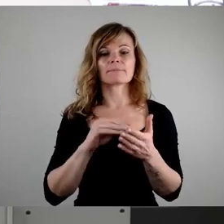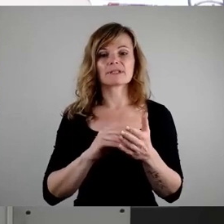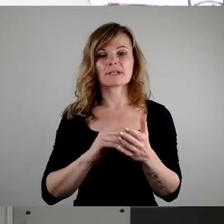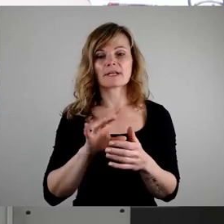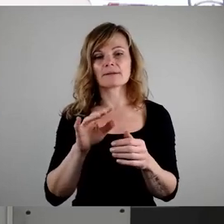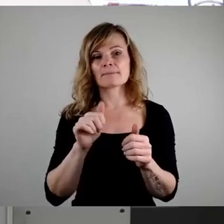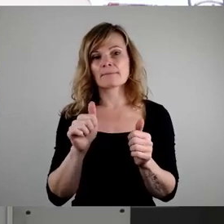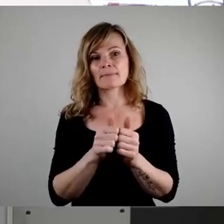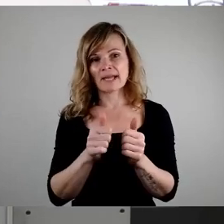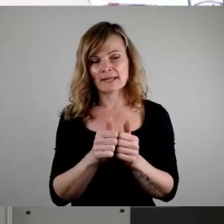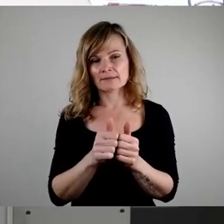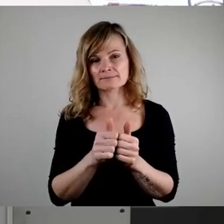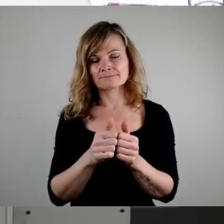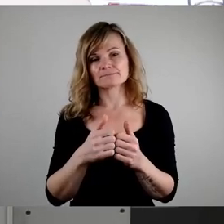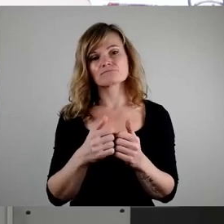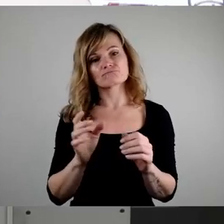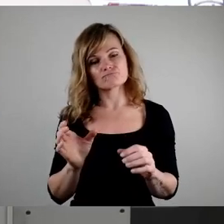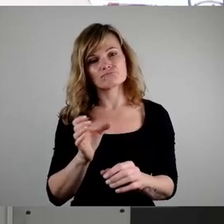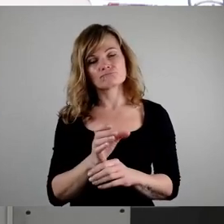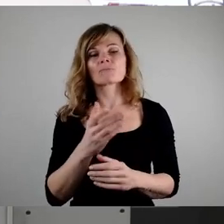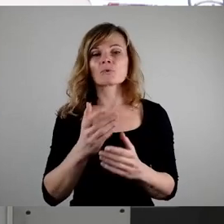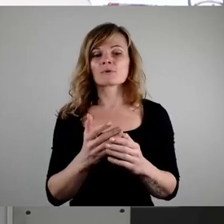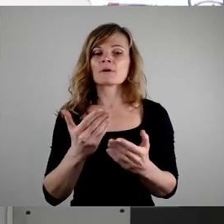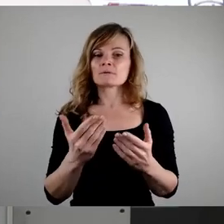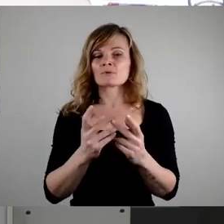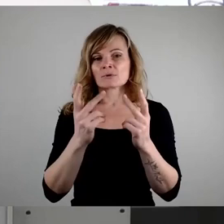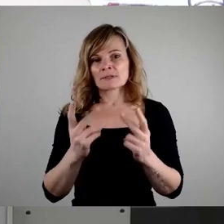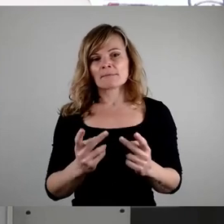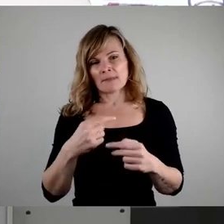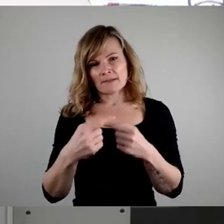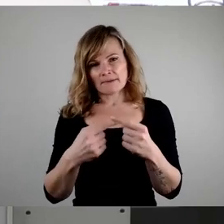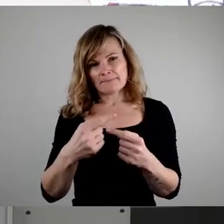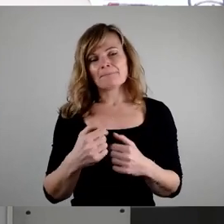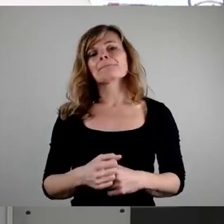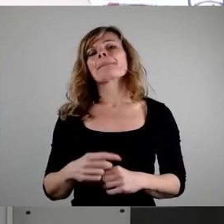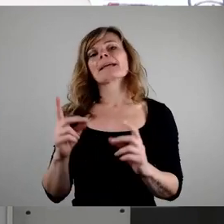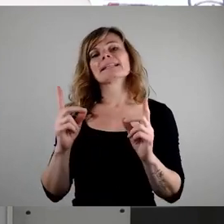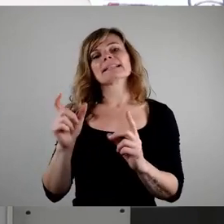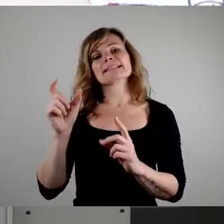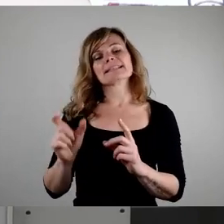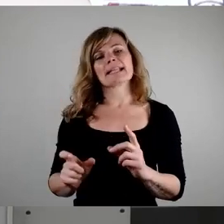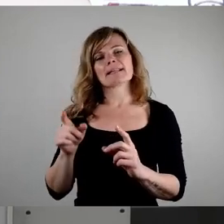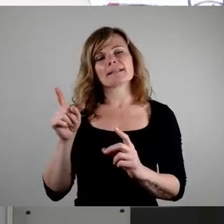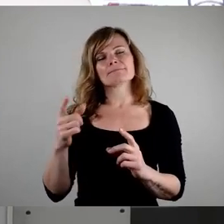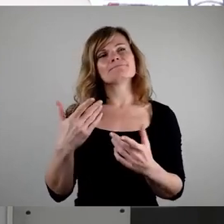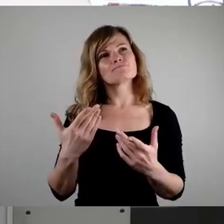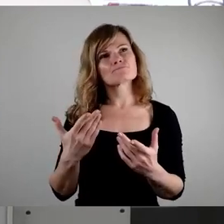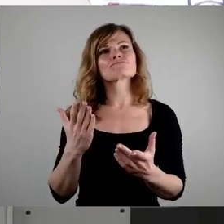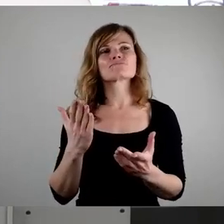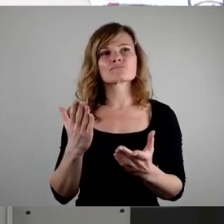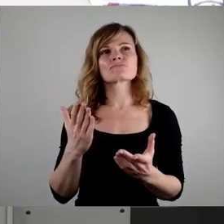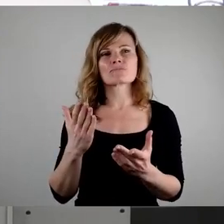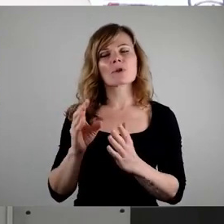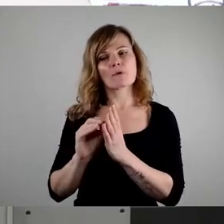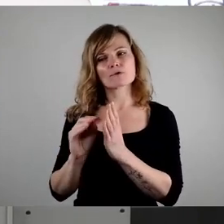bzw. dafür ein Konzept entwickelt. Das, was die Dissidenten hier aufgeschrieben haben, ist ja schon alles sehr festgelegt. Es mag sein, dass es das in